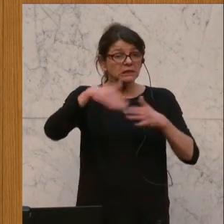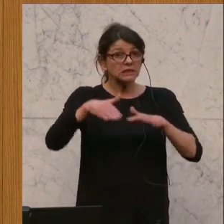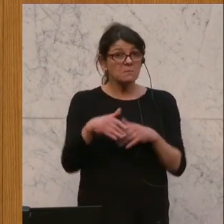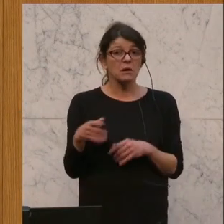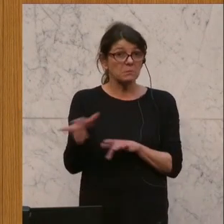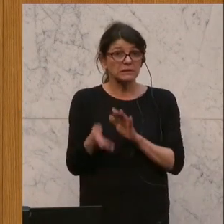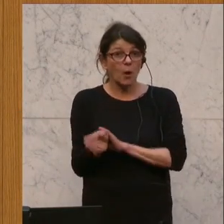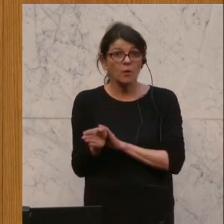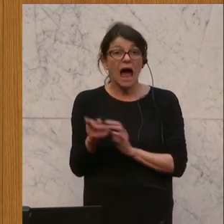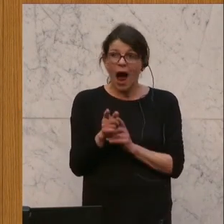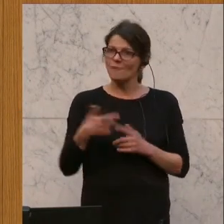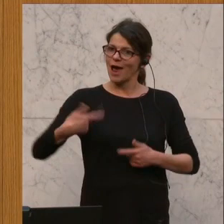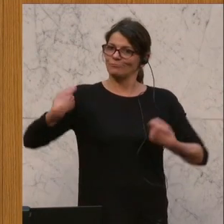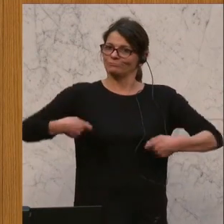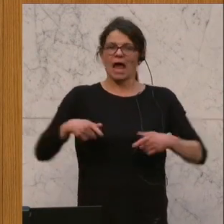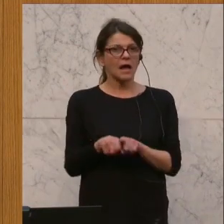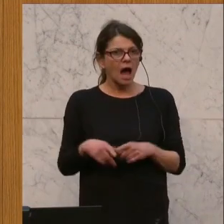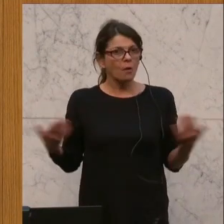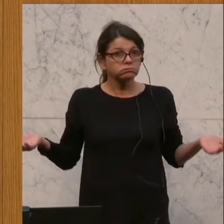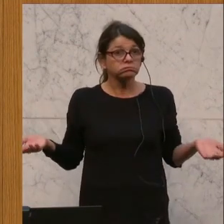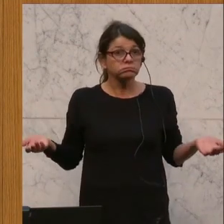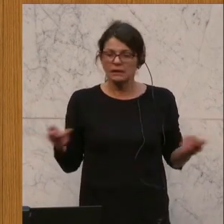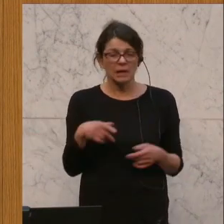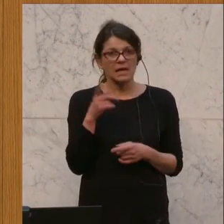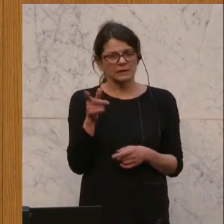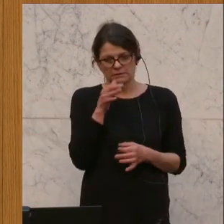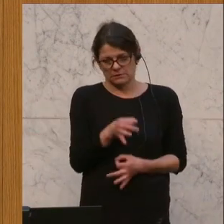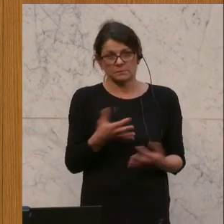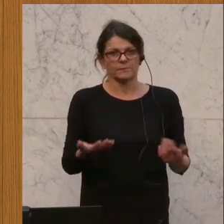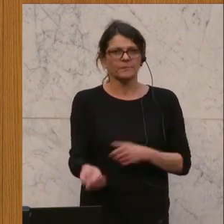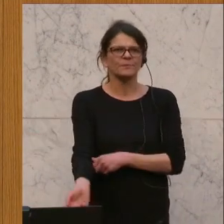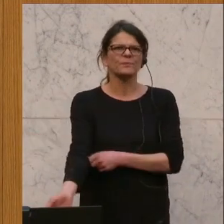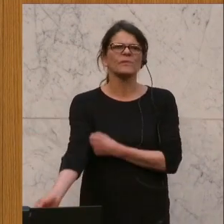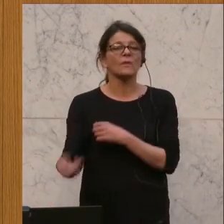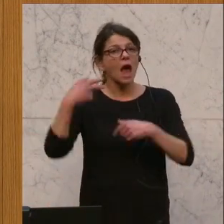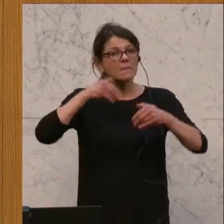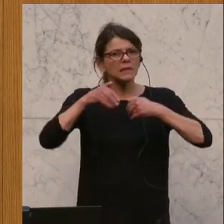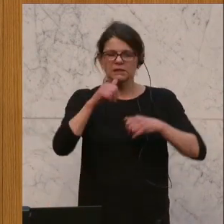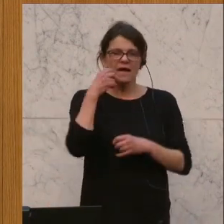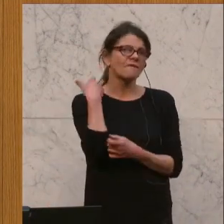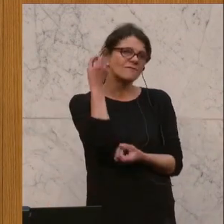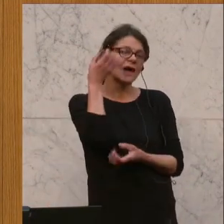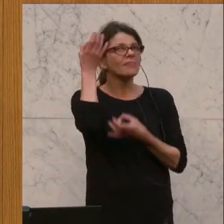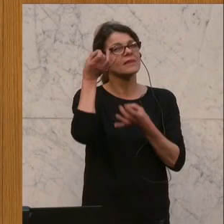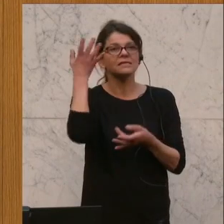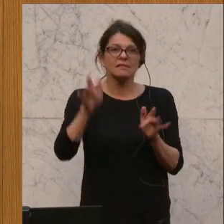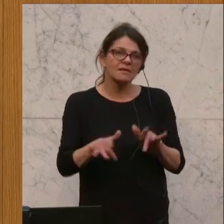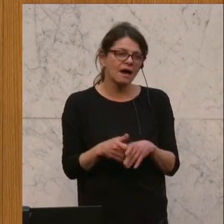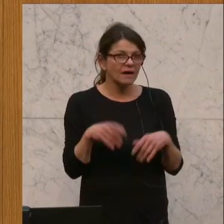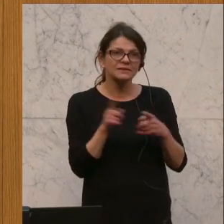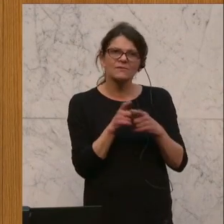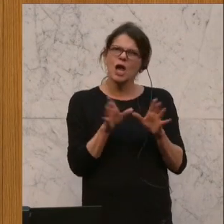gehen, nämlich den Großen auch, das ist nicht der Fall. Und der Herr Minister hat gestern fantasiert von einer